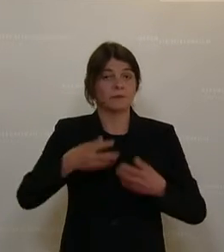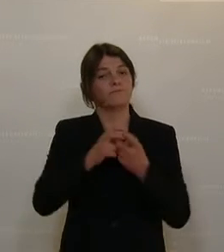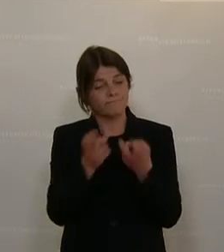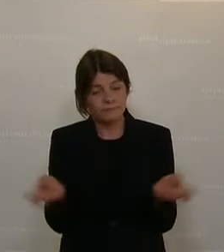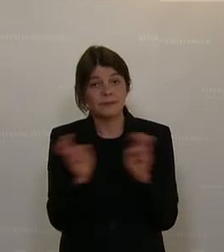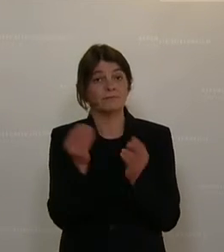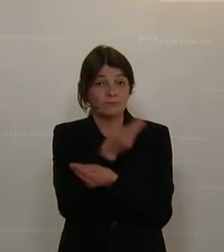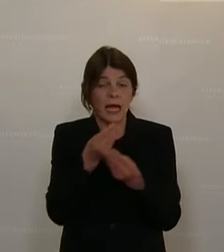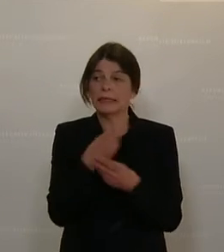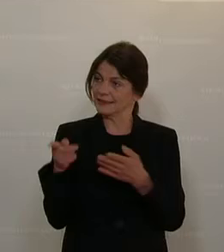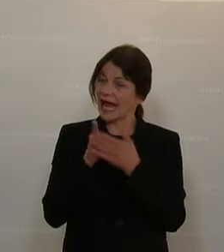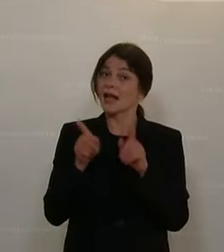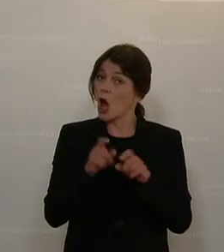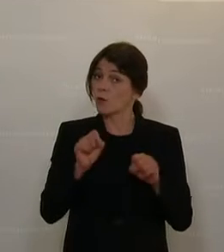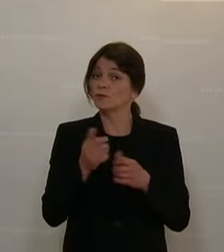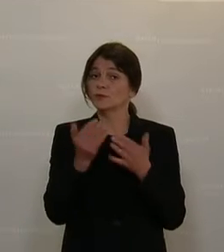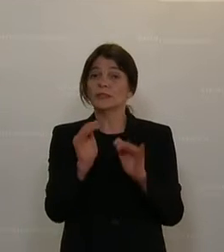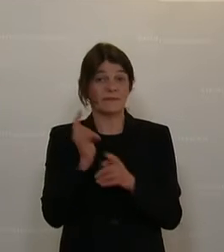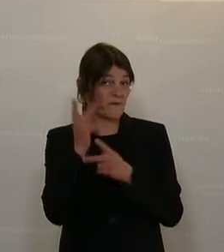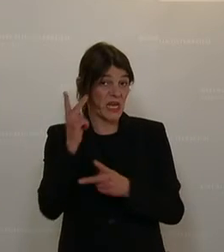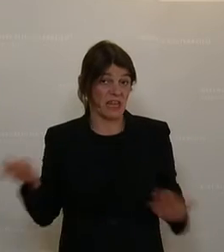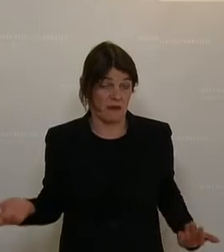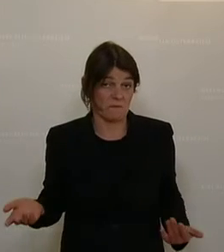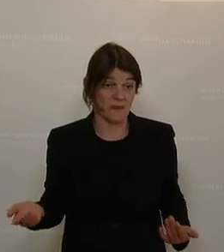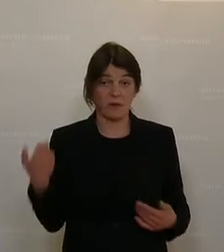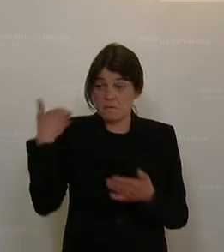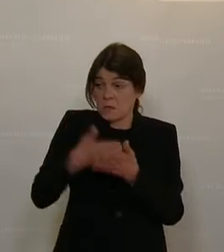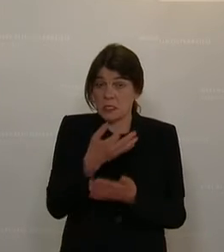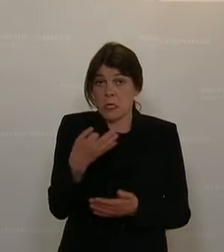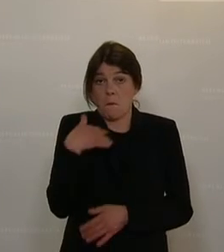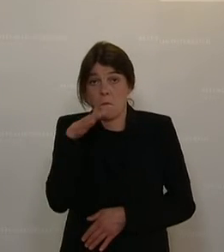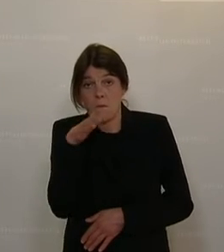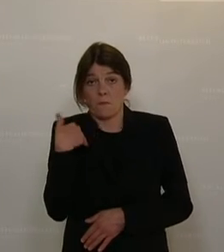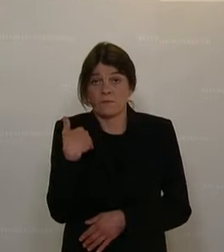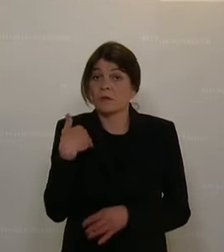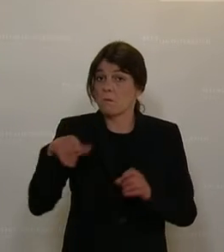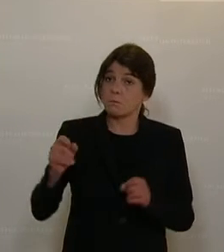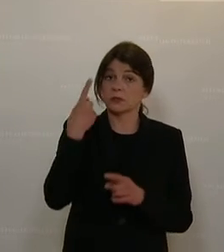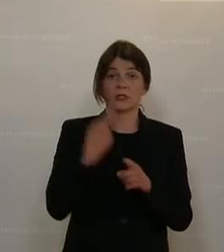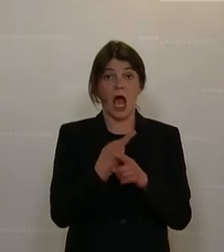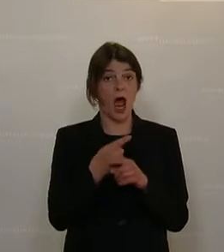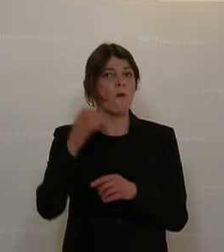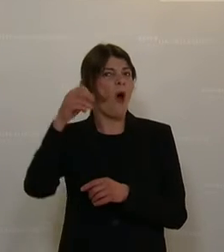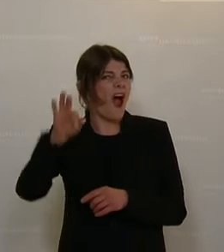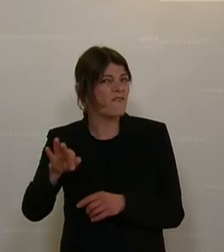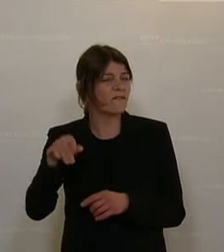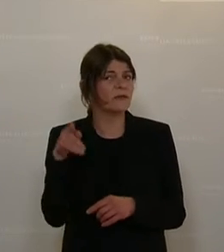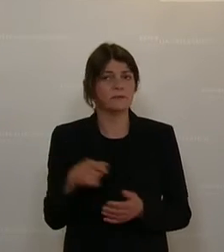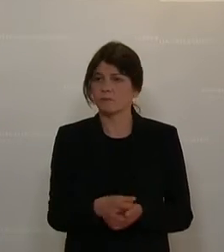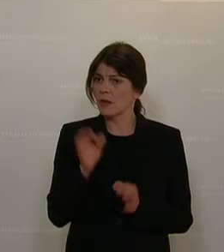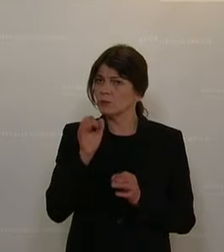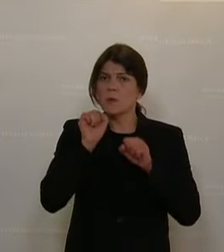dass der Konsumentenschutz wichtig ist. Wenn ich aus den letzten Tagen entnehme, dass gerade auch im ORF gewisse